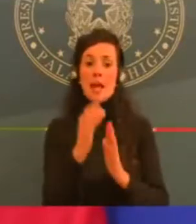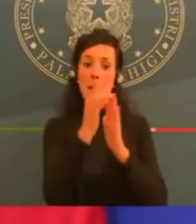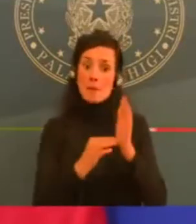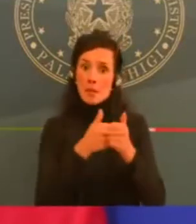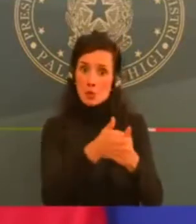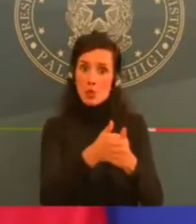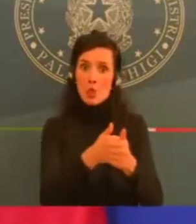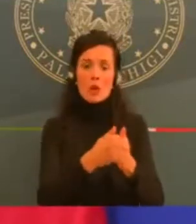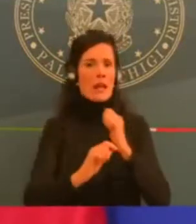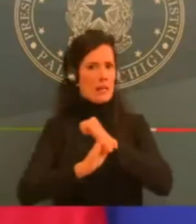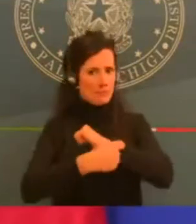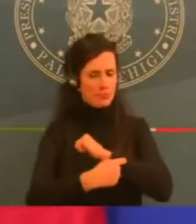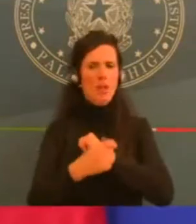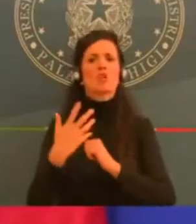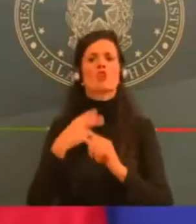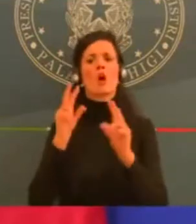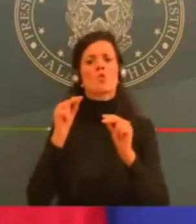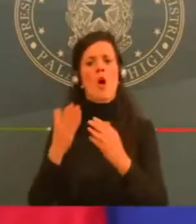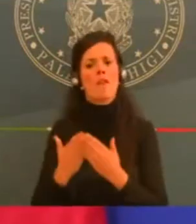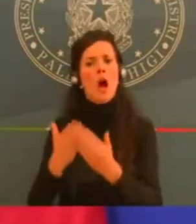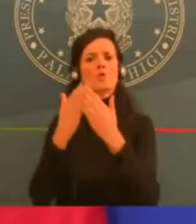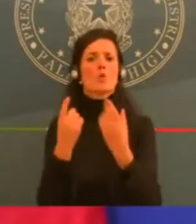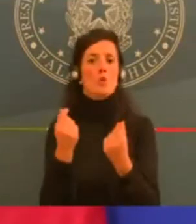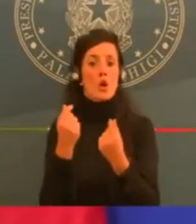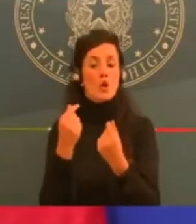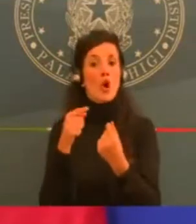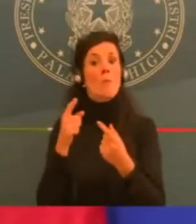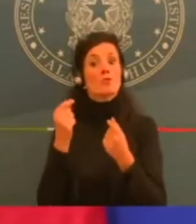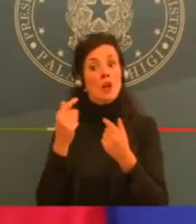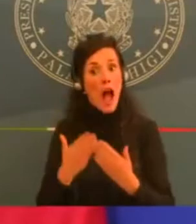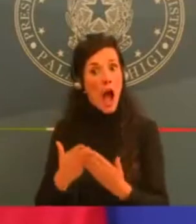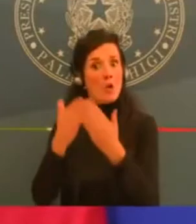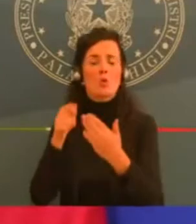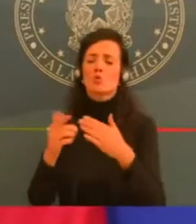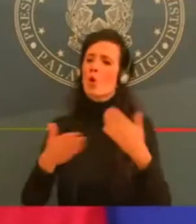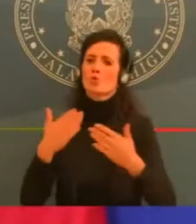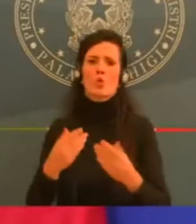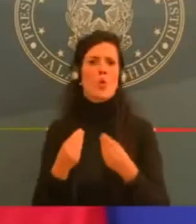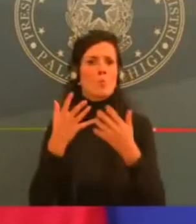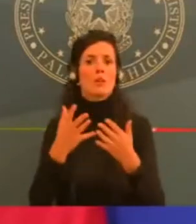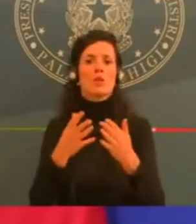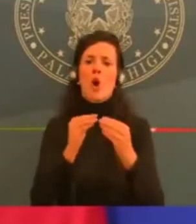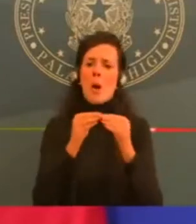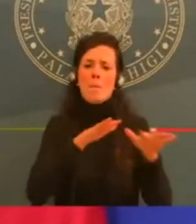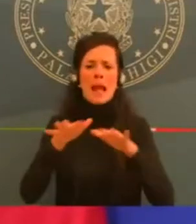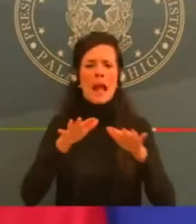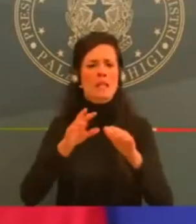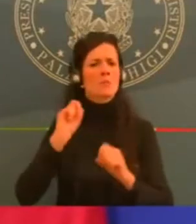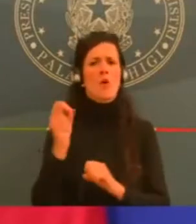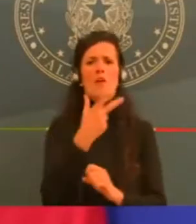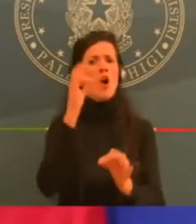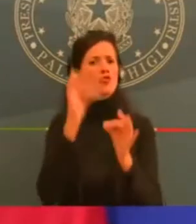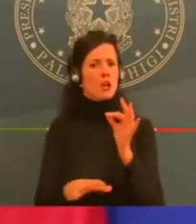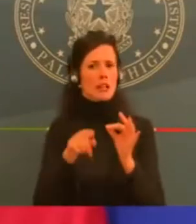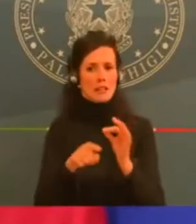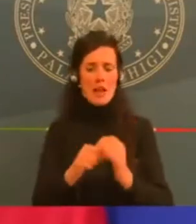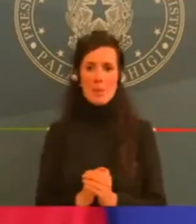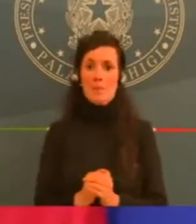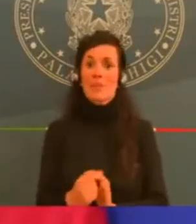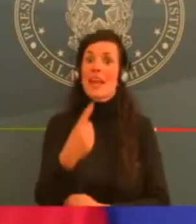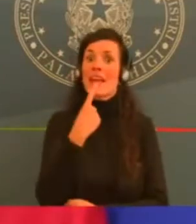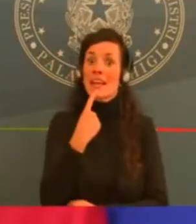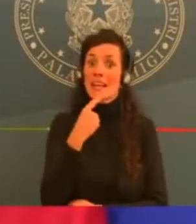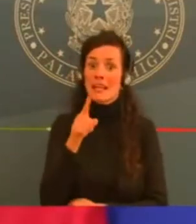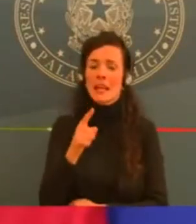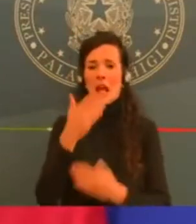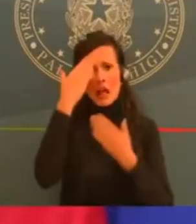Chi subisce dei danni economici deve essere subito ristorato e in particolare questo decreto